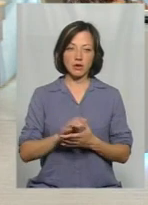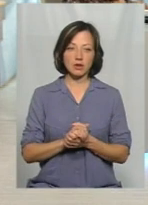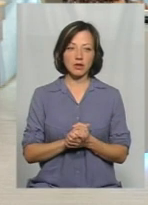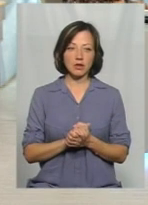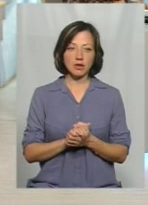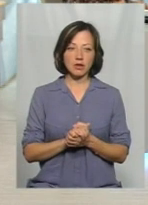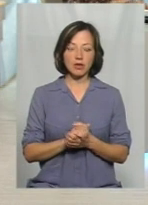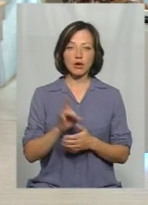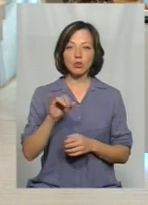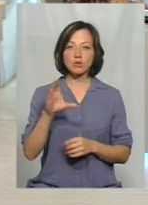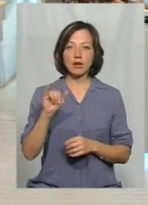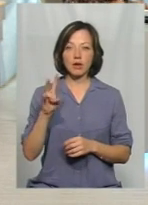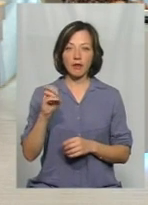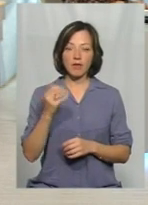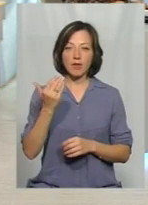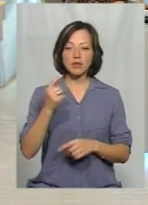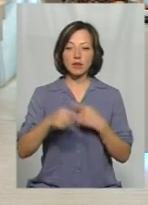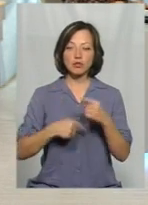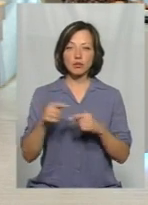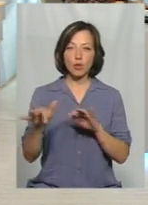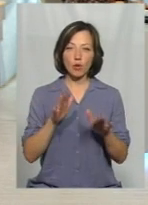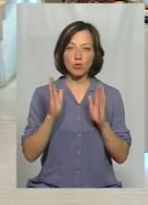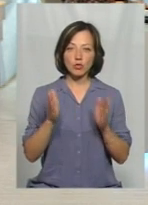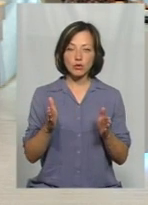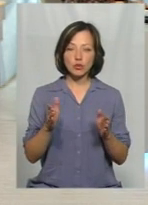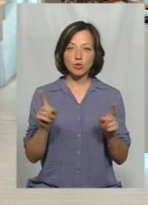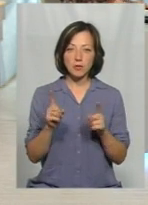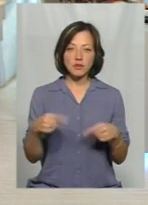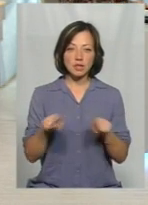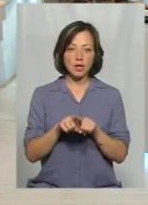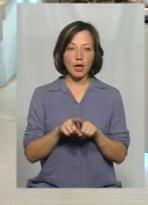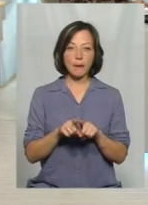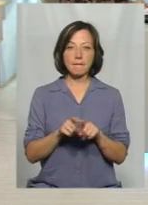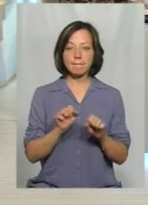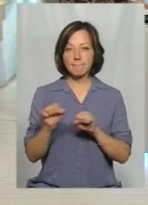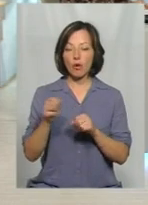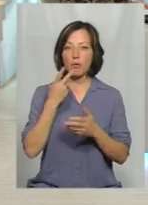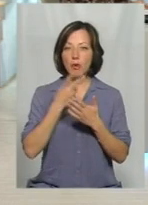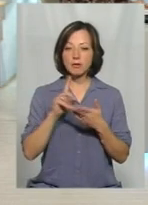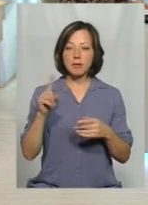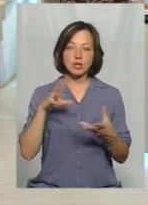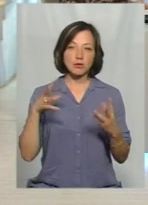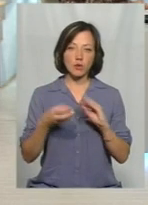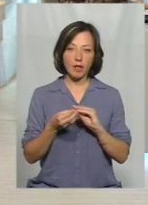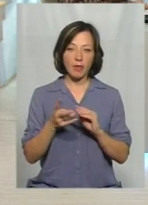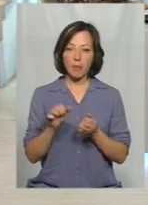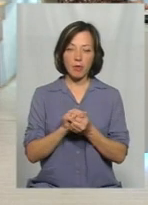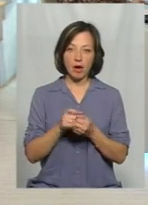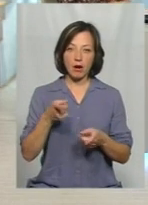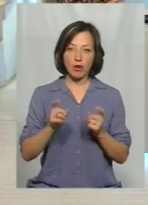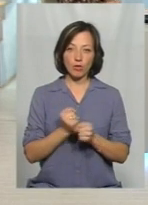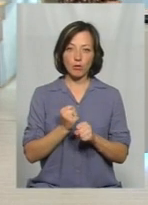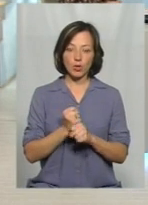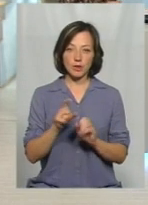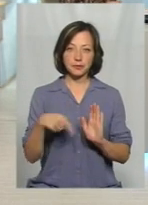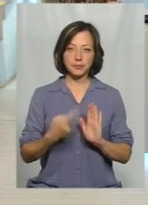Пане Руслане, які ваші наступні кроки будуть, аби все ж таки убезпечити, коли ми побачимо перші результати не паперевої, а реальної